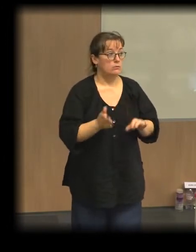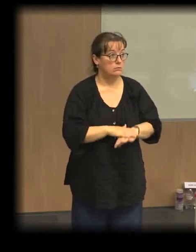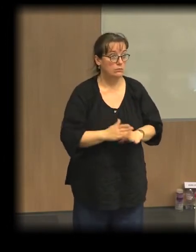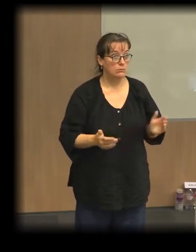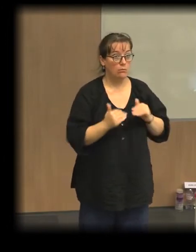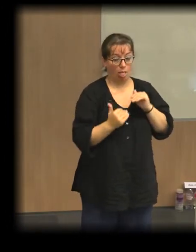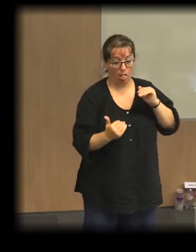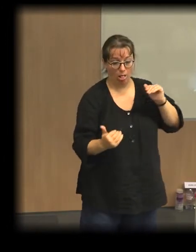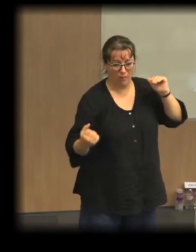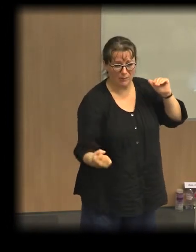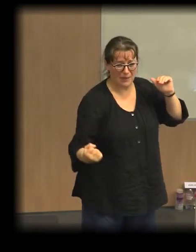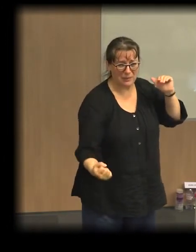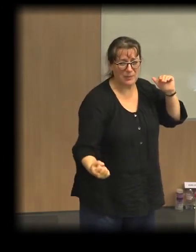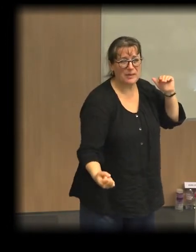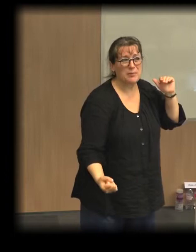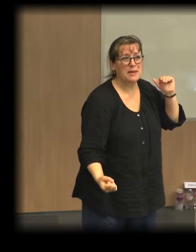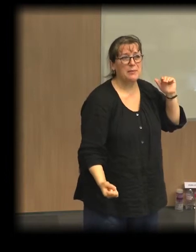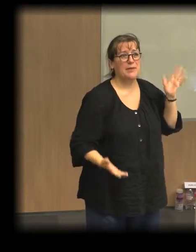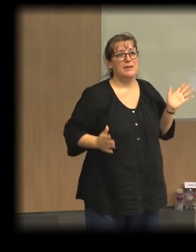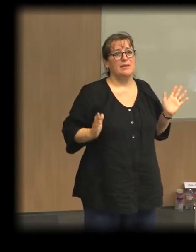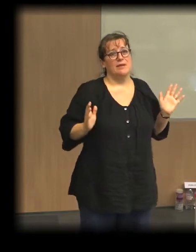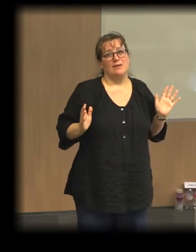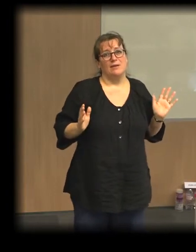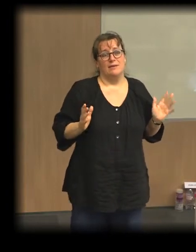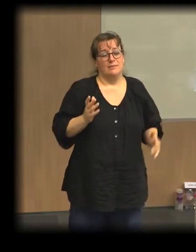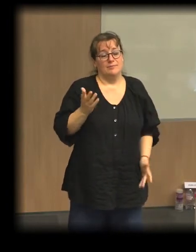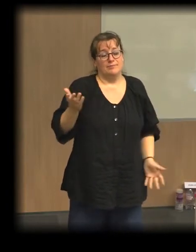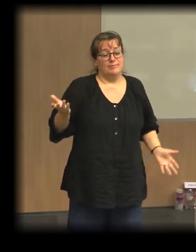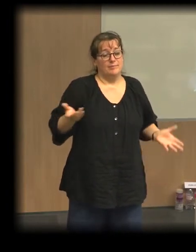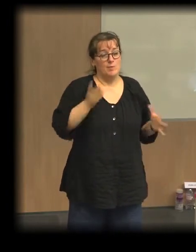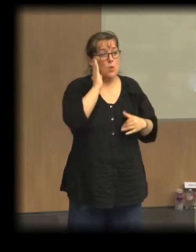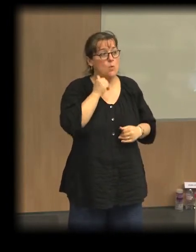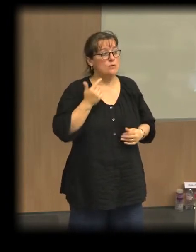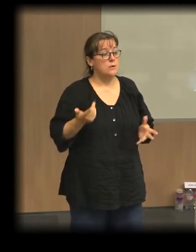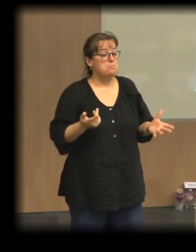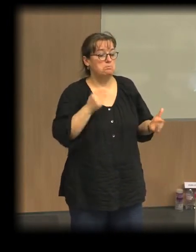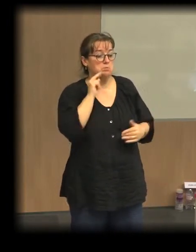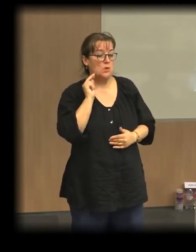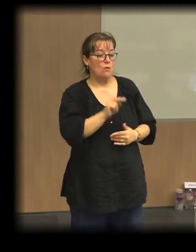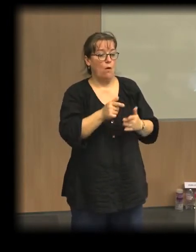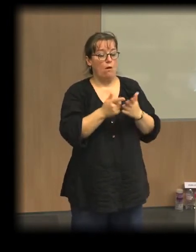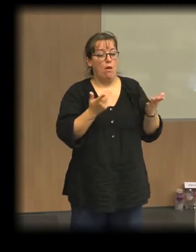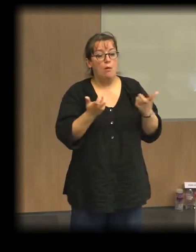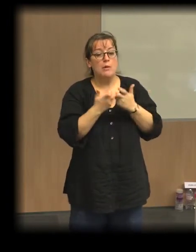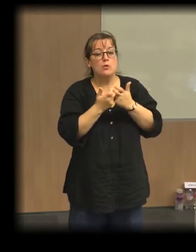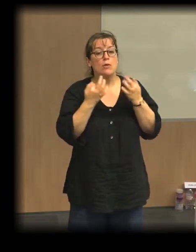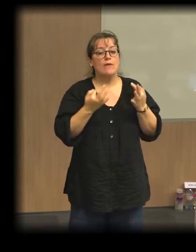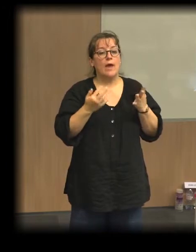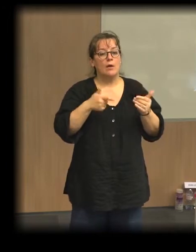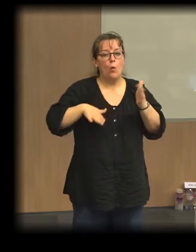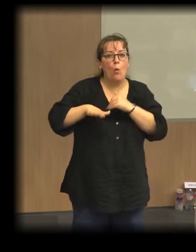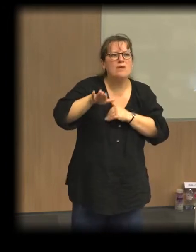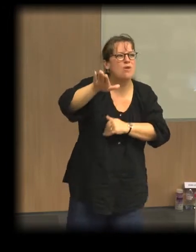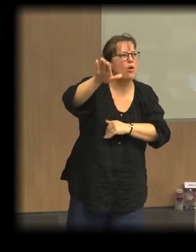'augmentation des inégalités et la question de la manière dont il peut y avoir une croissance insoutenable